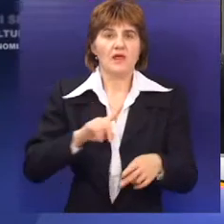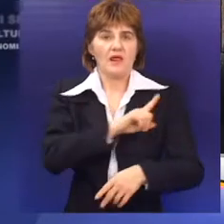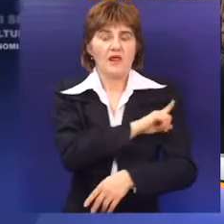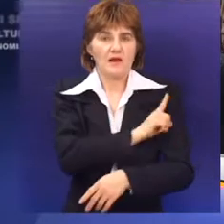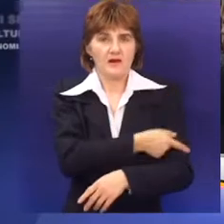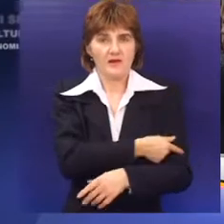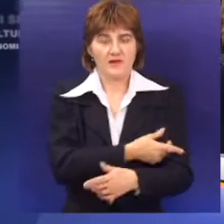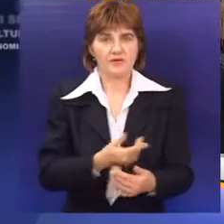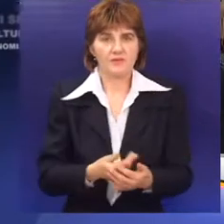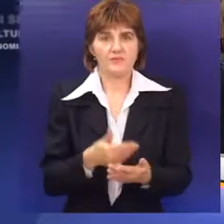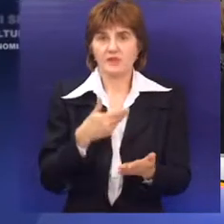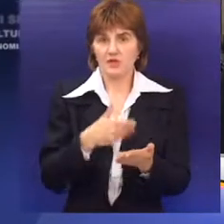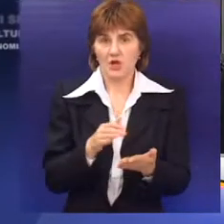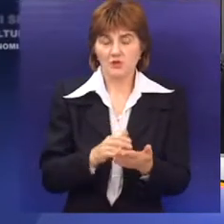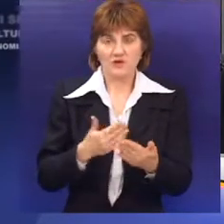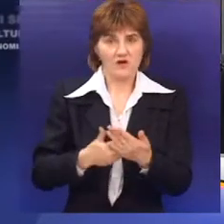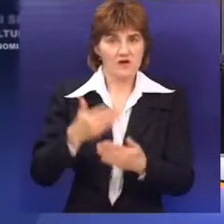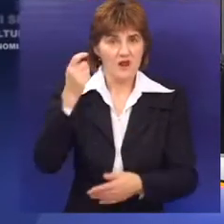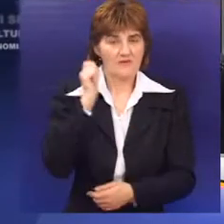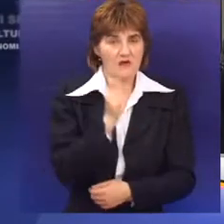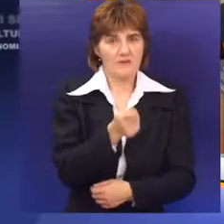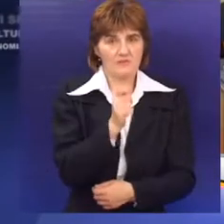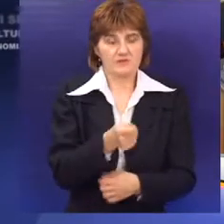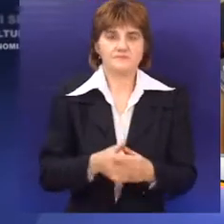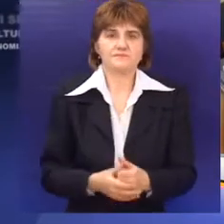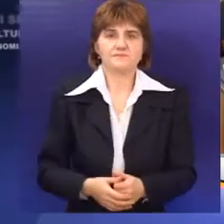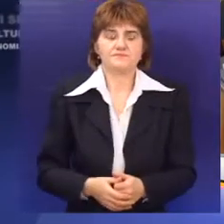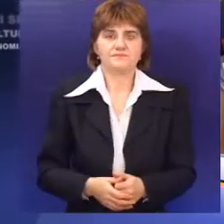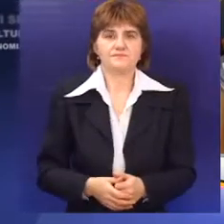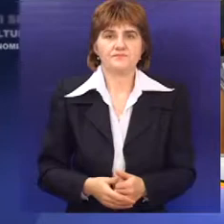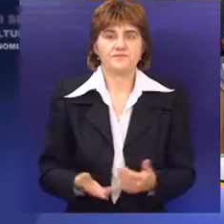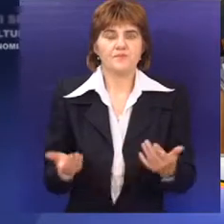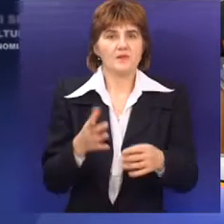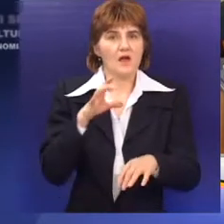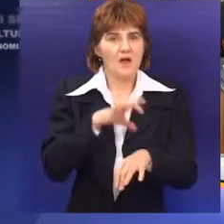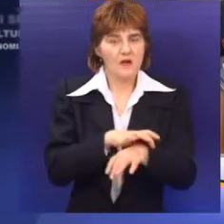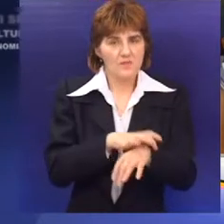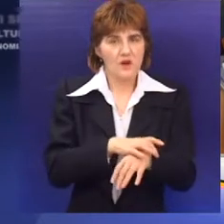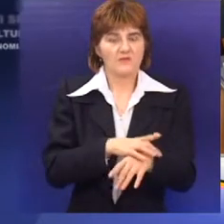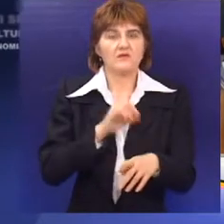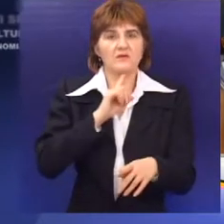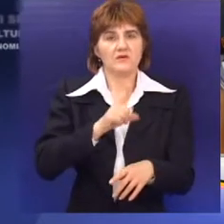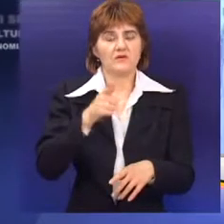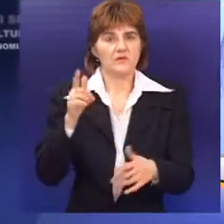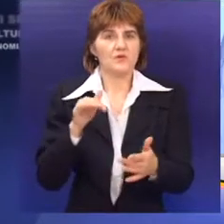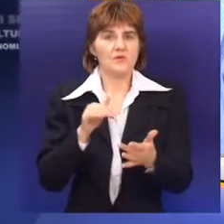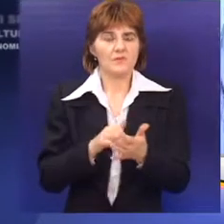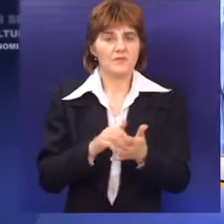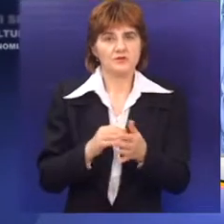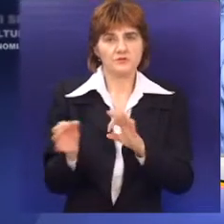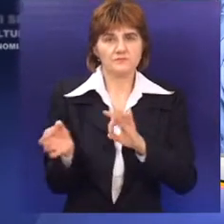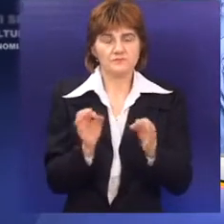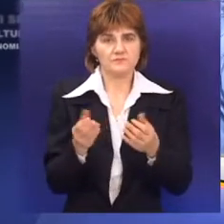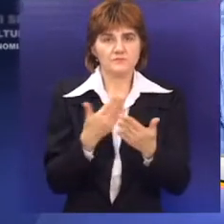energije, jer materijalne troškoje plaće grad putem svog budžeta. Pored ambulante u Bajmoku, pacijenti mogu očekivati nabavku